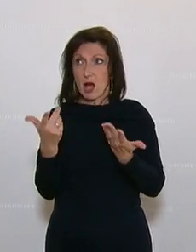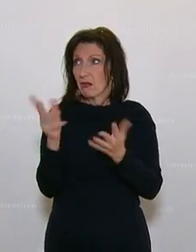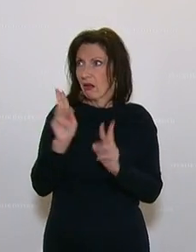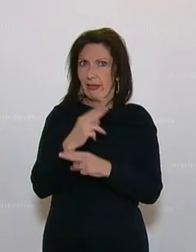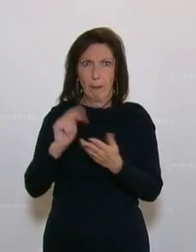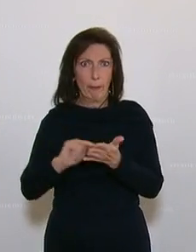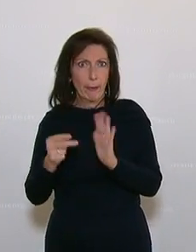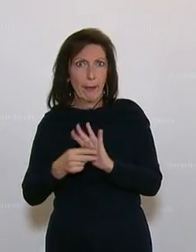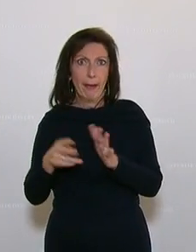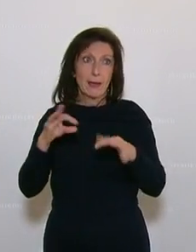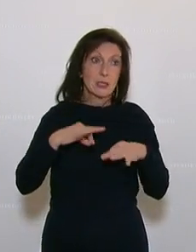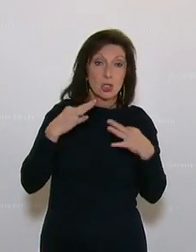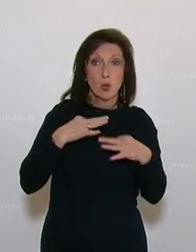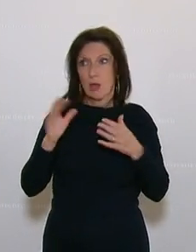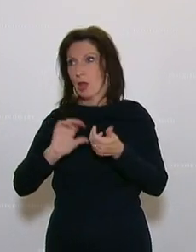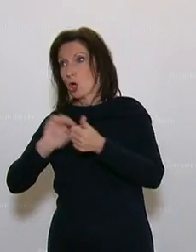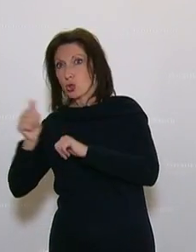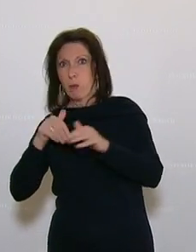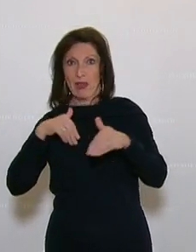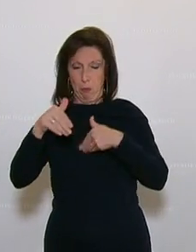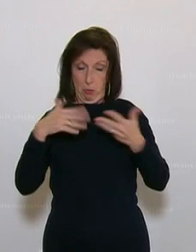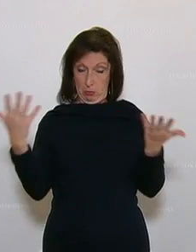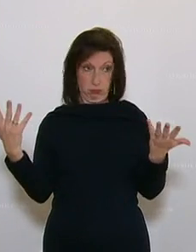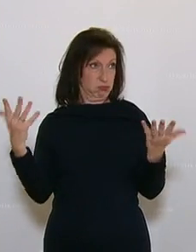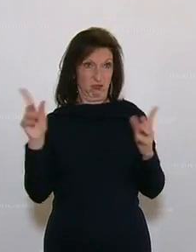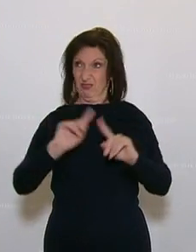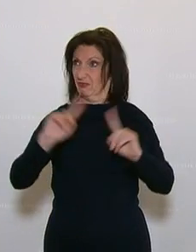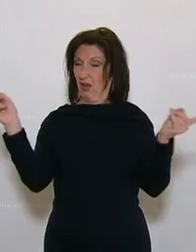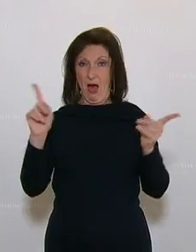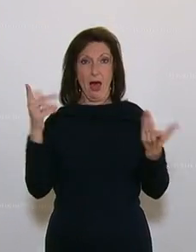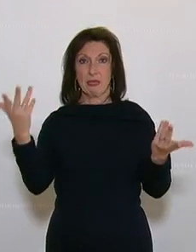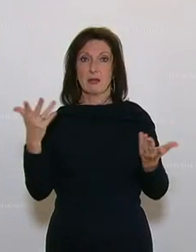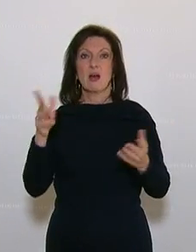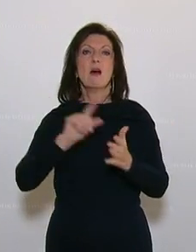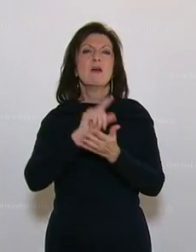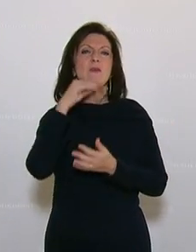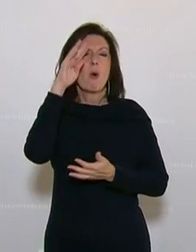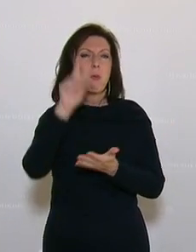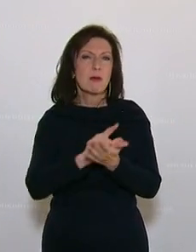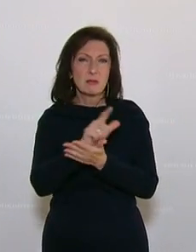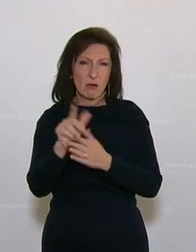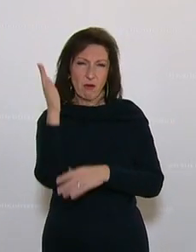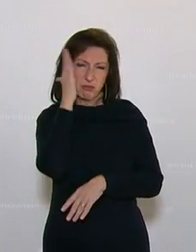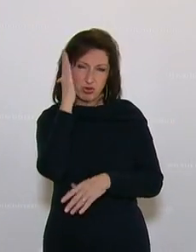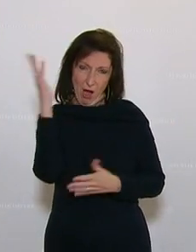Sportministerium haben Unterschiedliches kommuniziert. Der Sommer wurde verschlafen, statt an Sicherheitskonzepten zu erarbeiten und